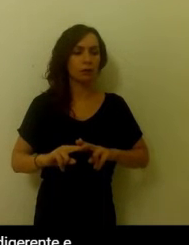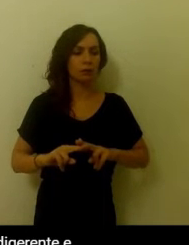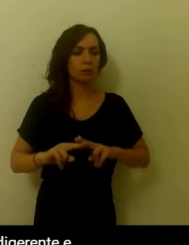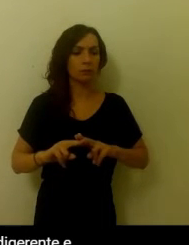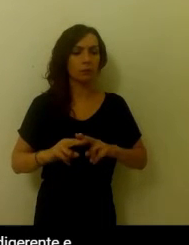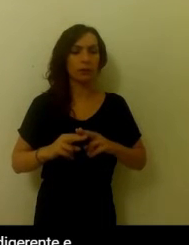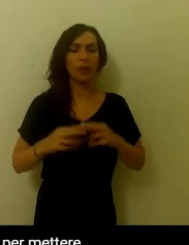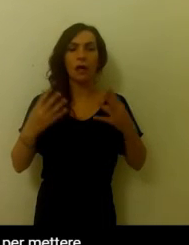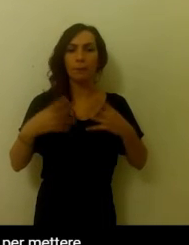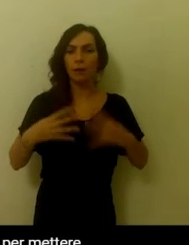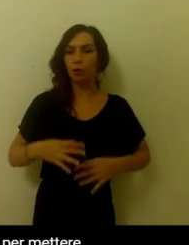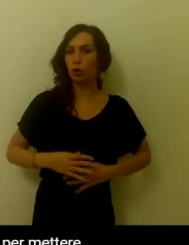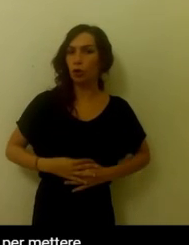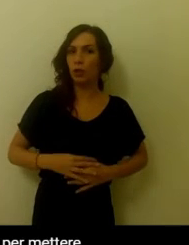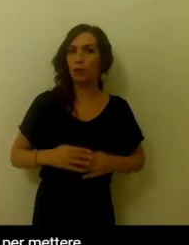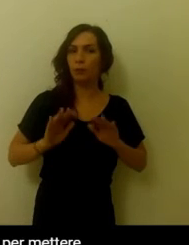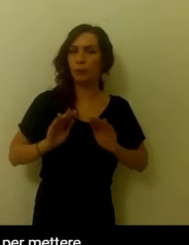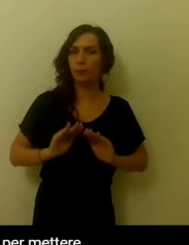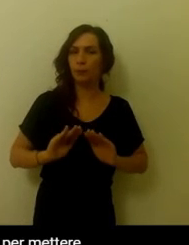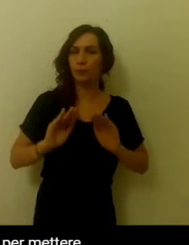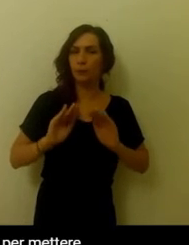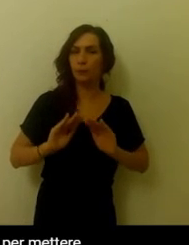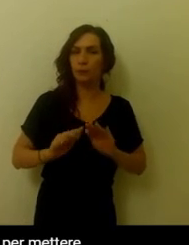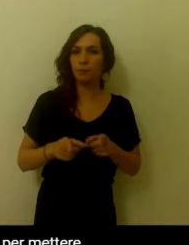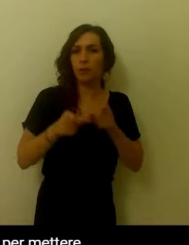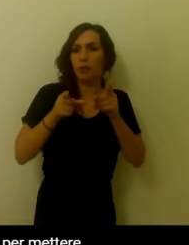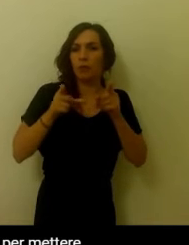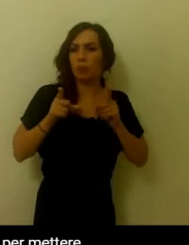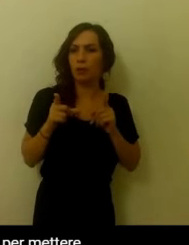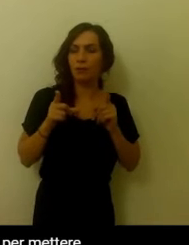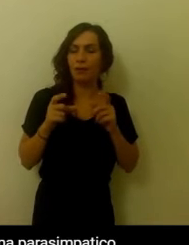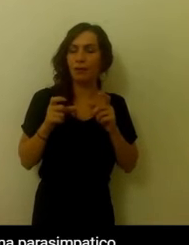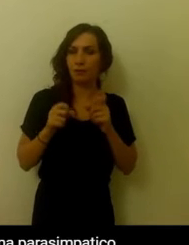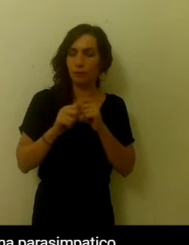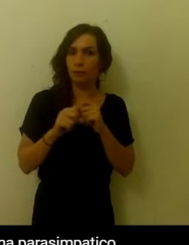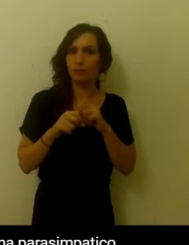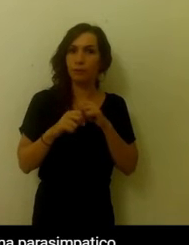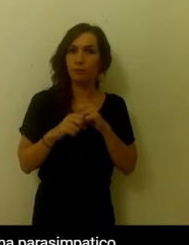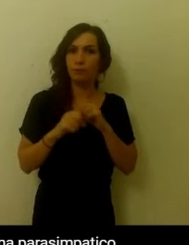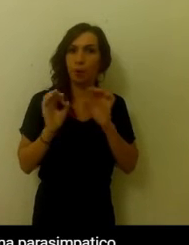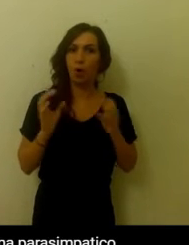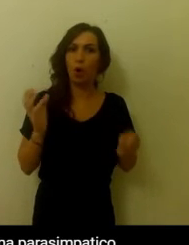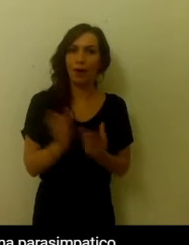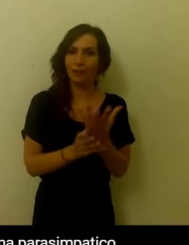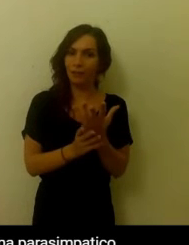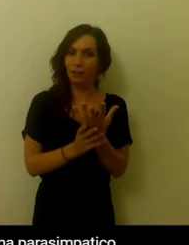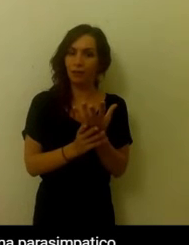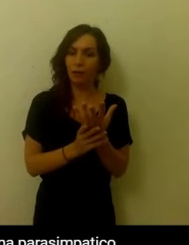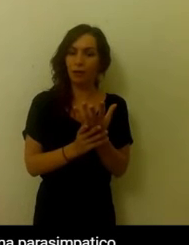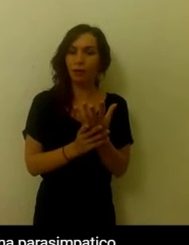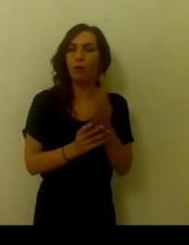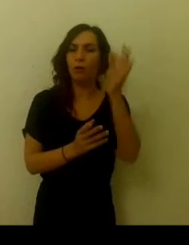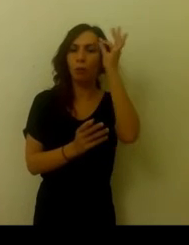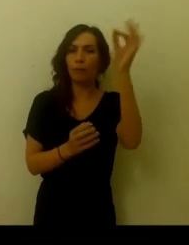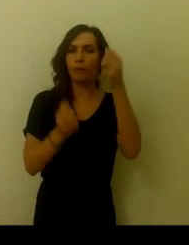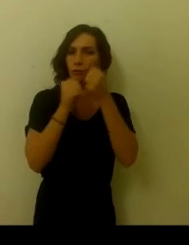quello digerente e solo più tardi quello immunitario si attiverà per mettere in moto i processi di guarigione insieme al sistema